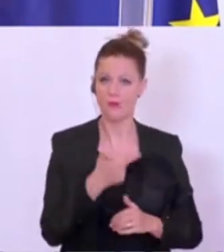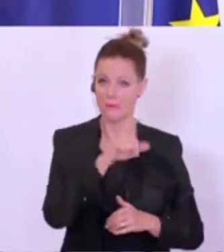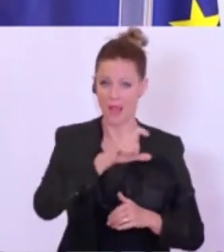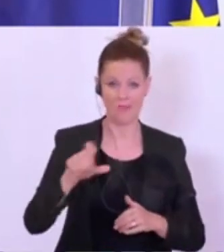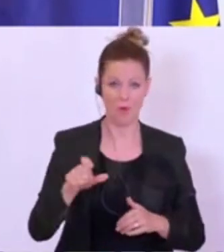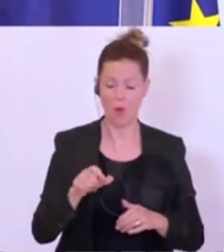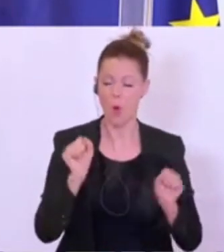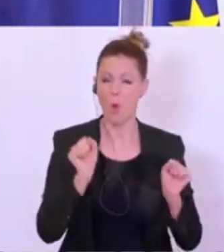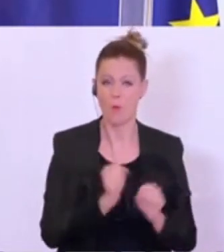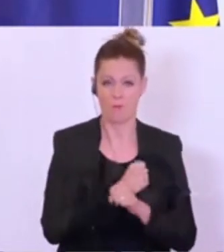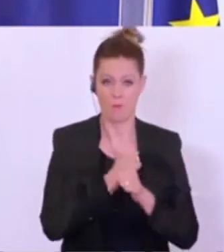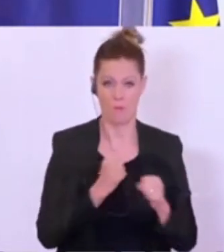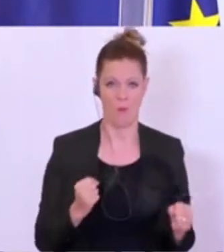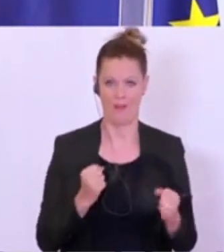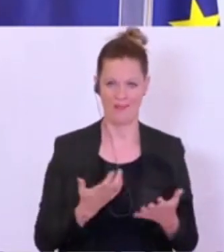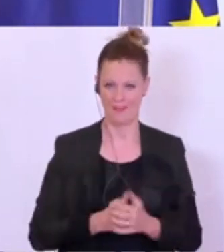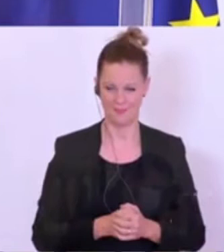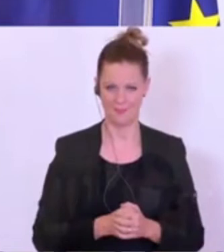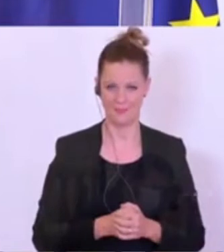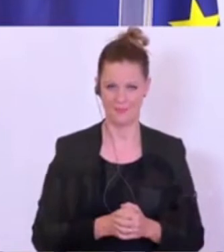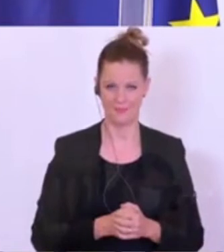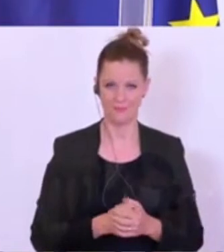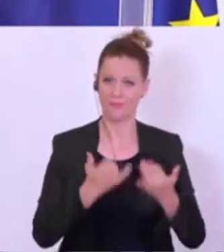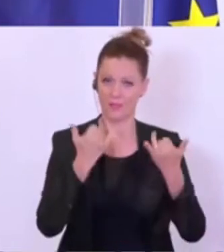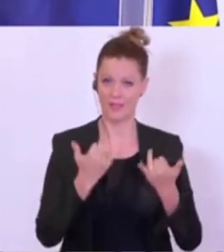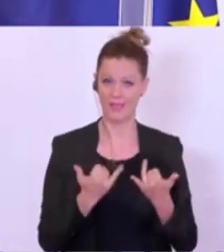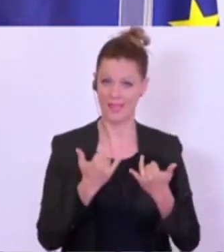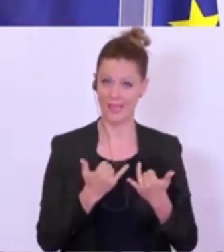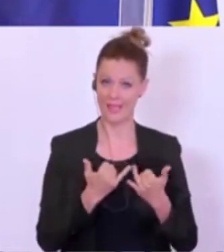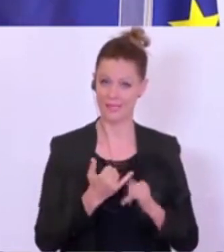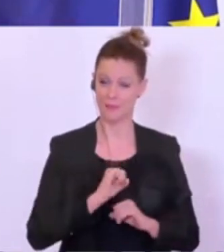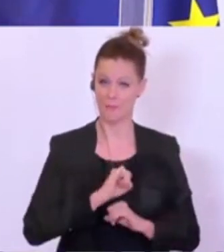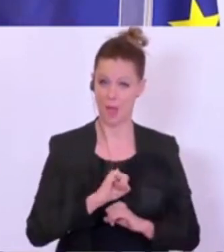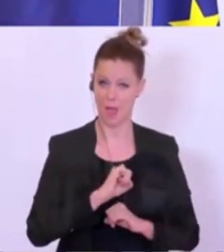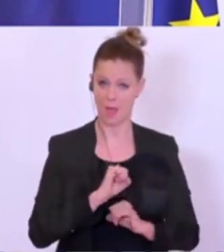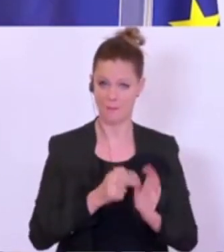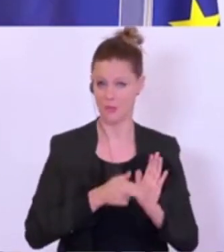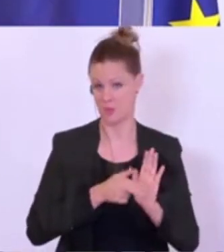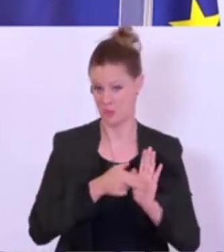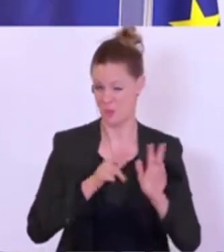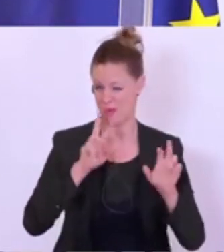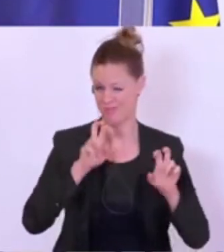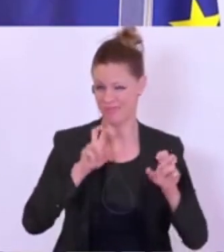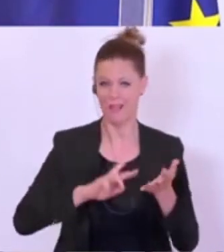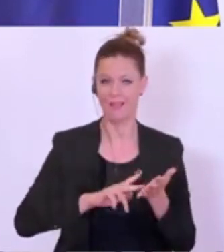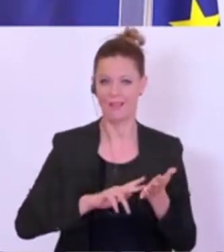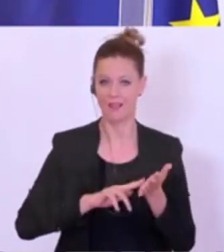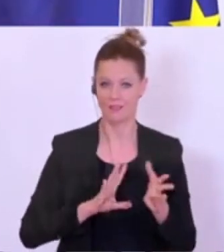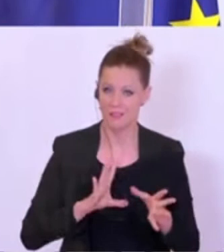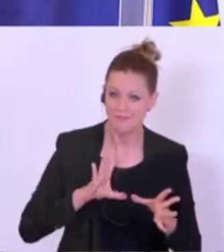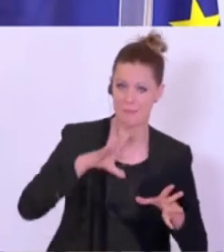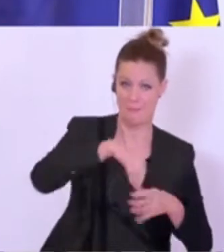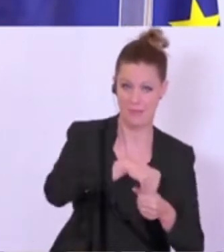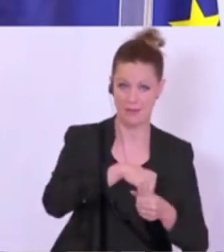noch undenkbar gewesen. Nun, nachdem wir auf diesen Hochgeschwindigkeitszug der Digitalisierung aufgesprungen